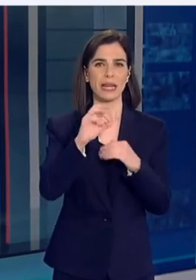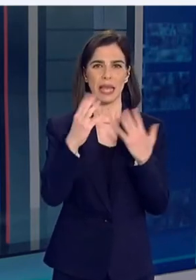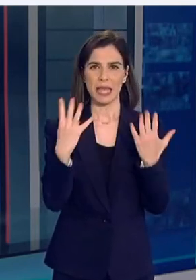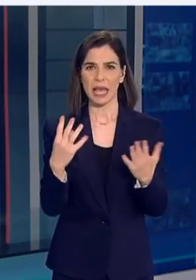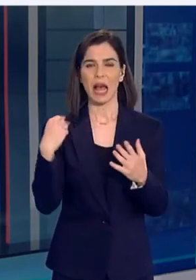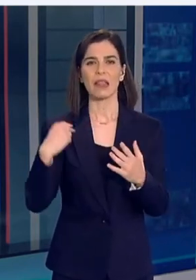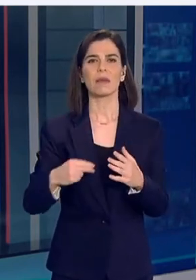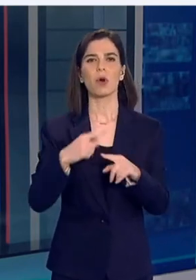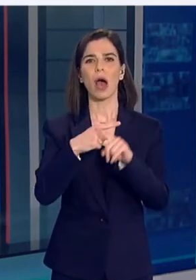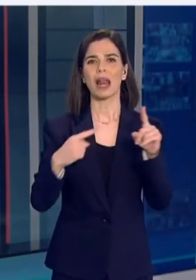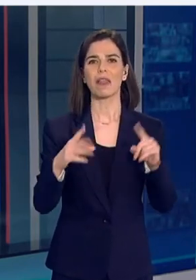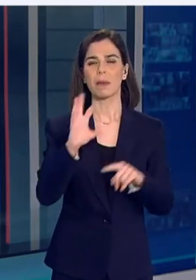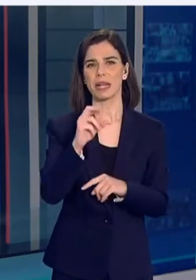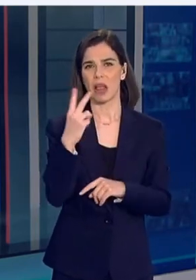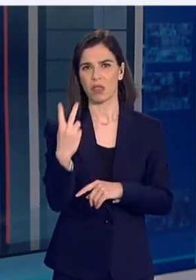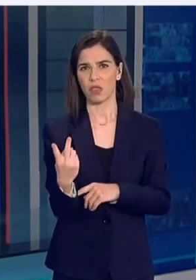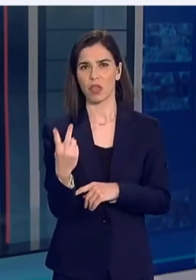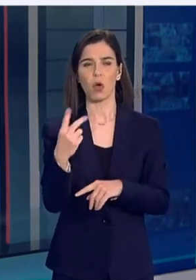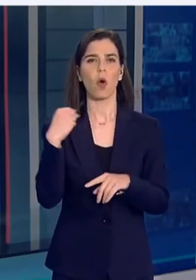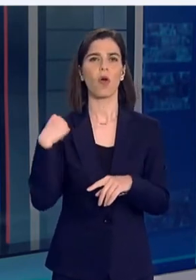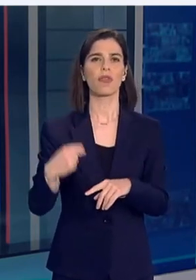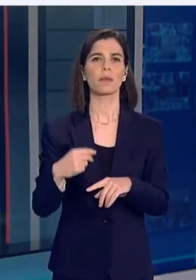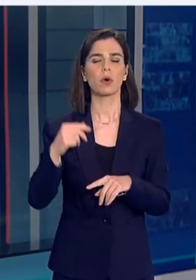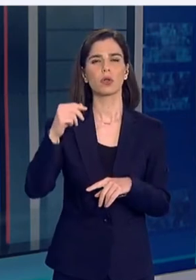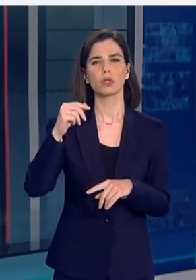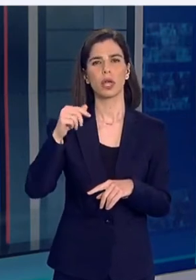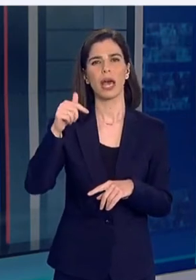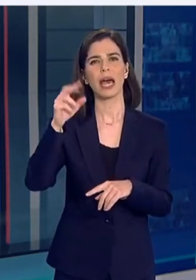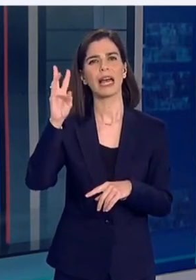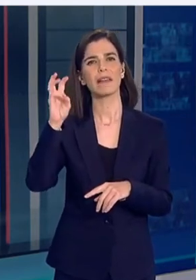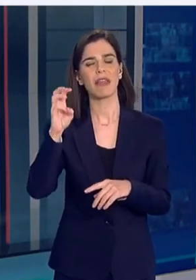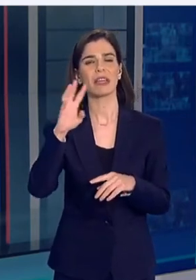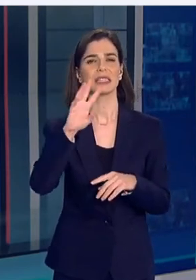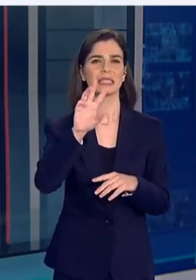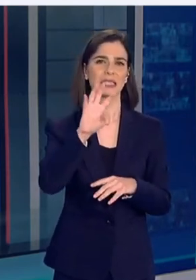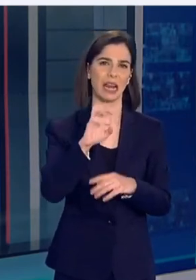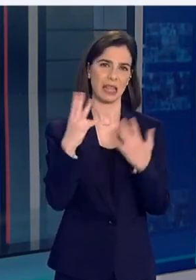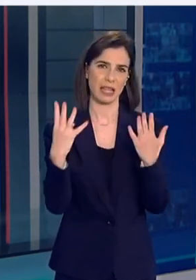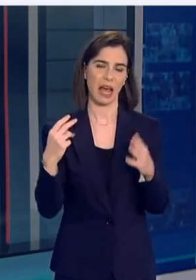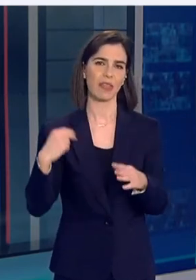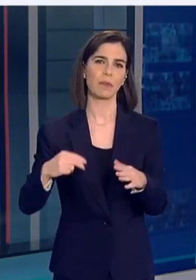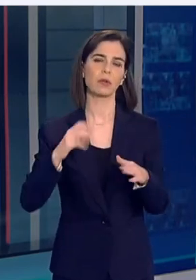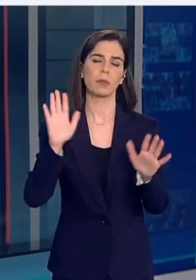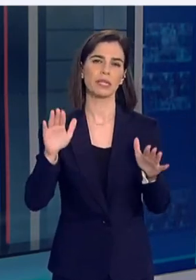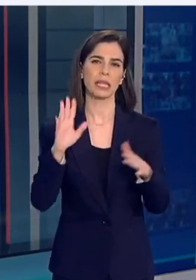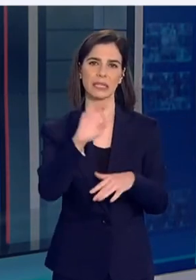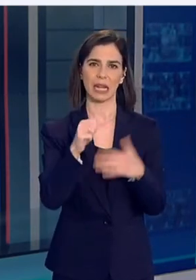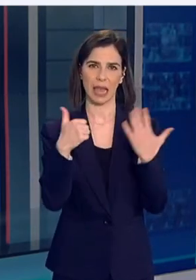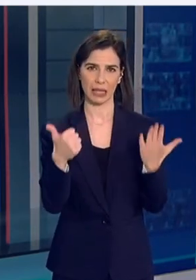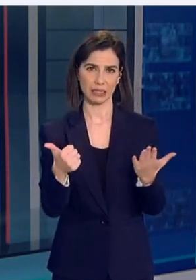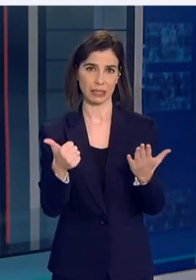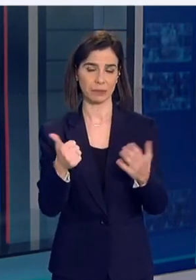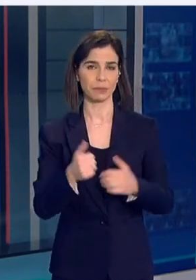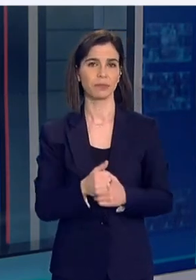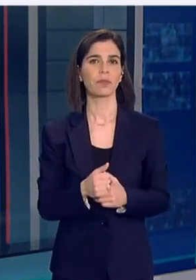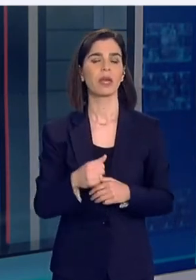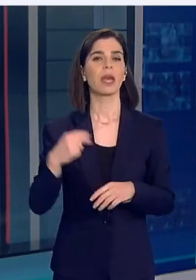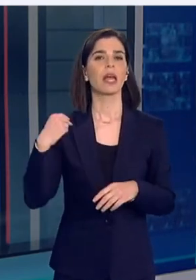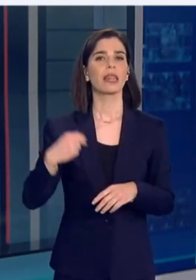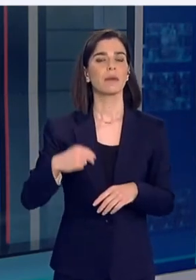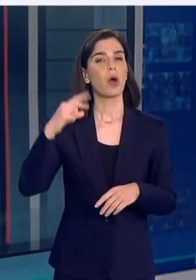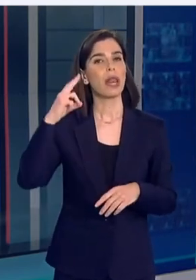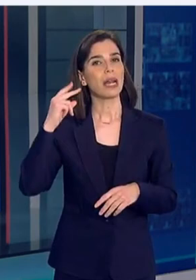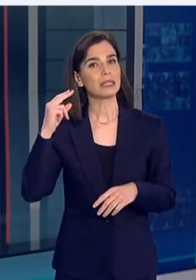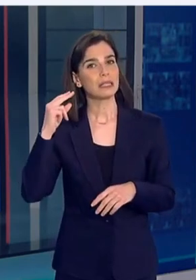ο Δήμος Χαλανδρίου με 52, ο Δήμος Γλυφάδας με 49, ο Δήμος Περιστερίου με 46, ο Δήμος Λαρισαίων